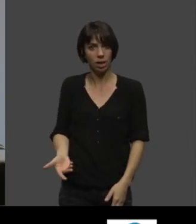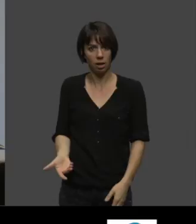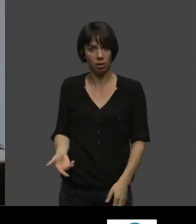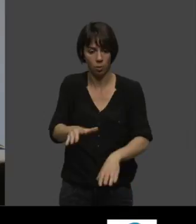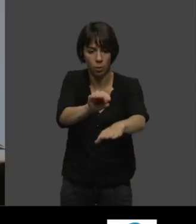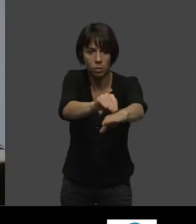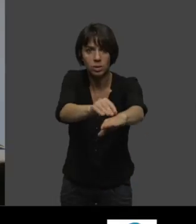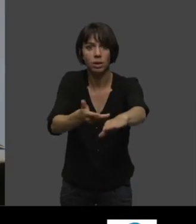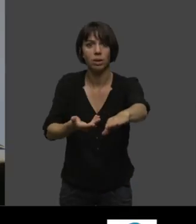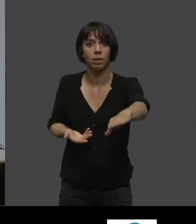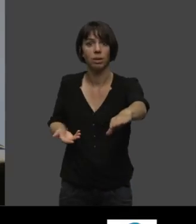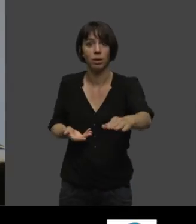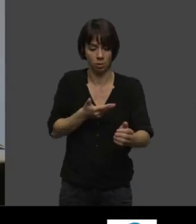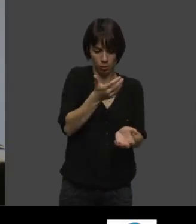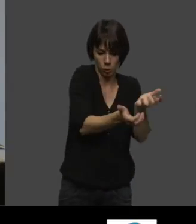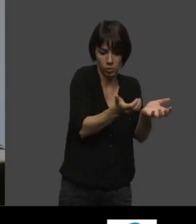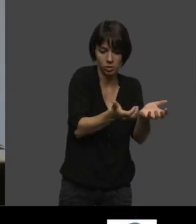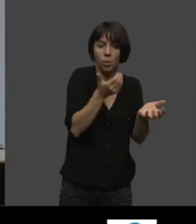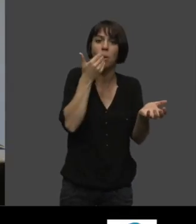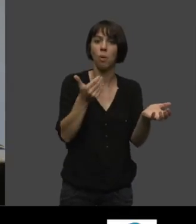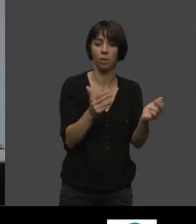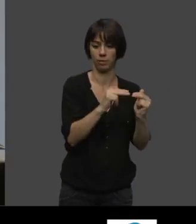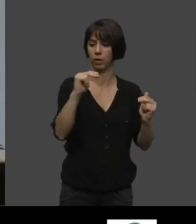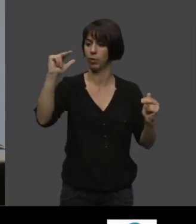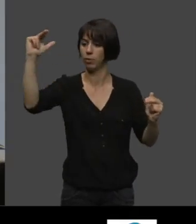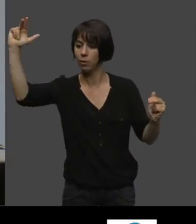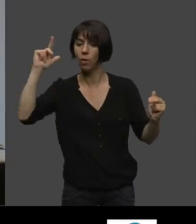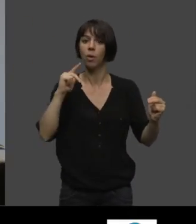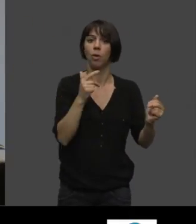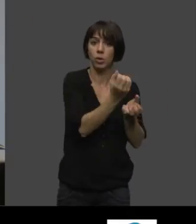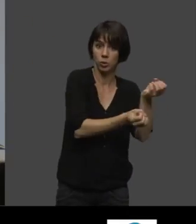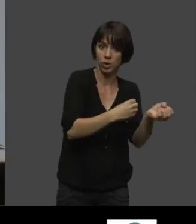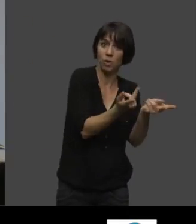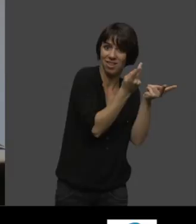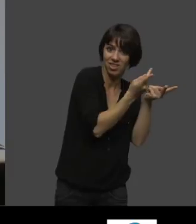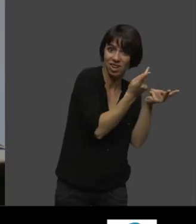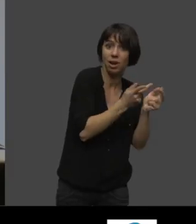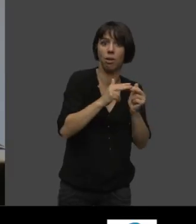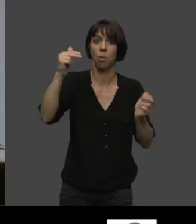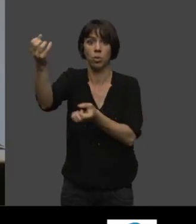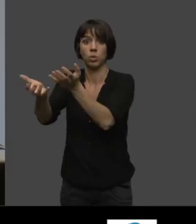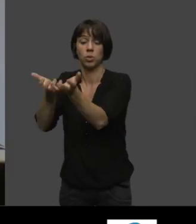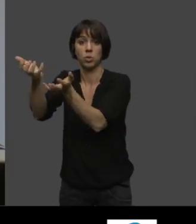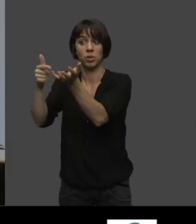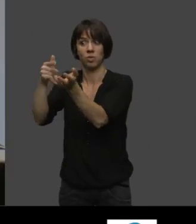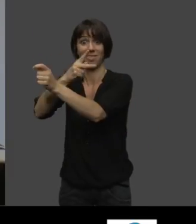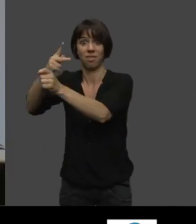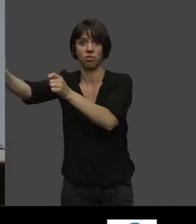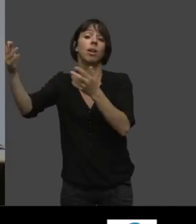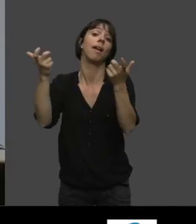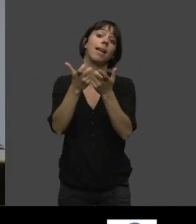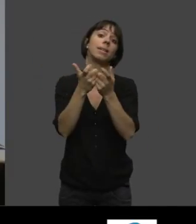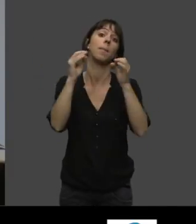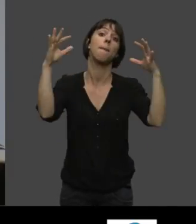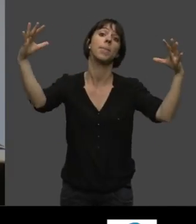sont légères, on va dire, et d'autres qui sont dangereuses. Par exemple, la cuisson au wok est